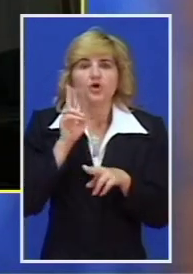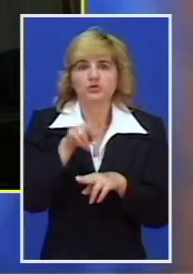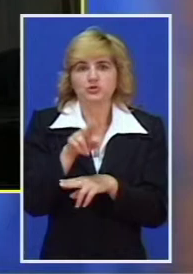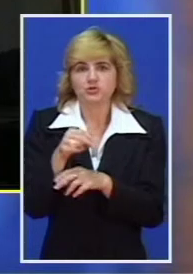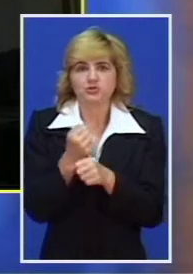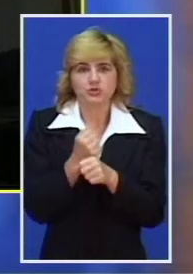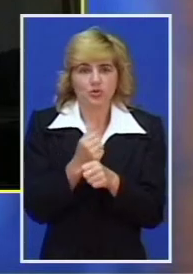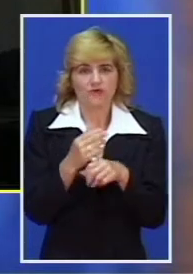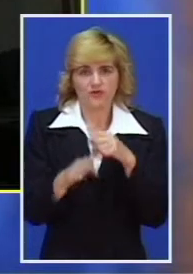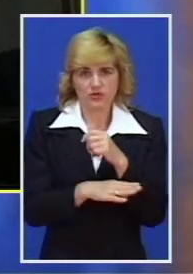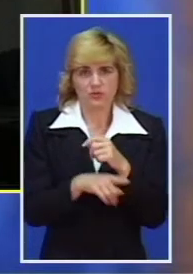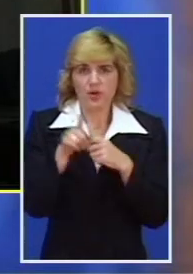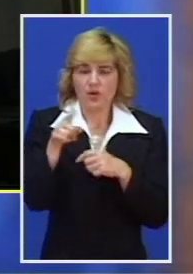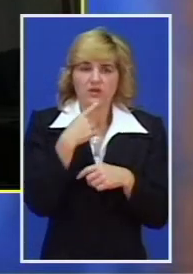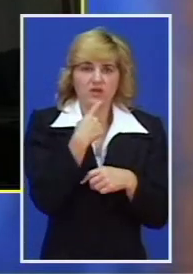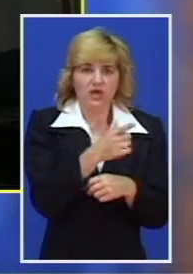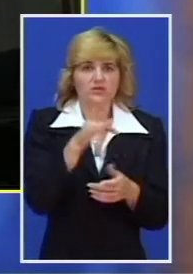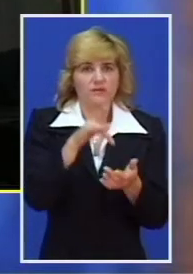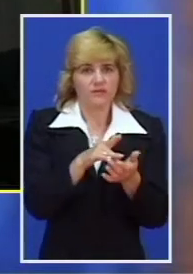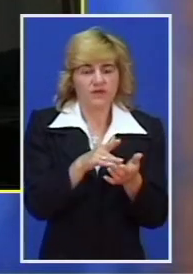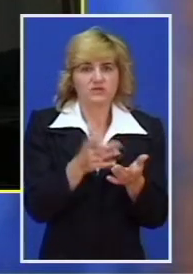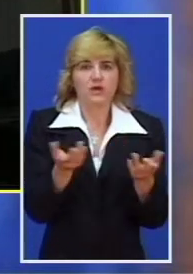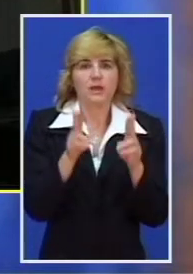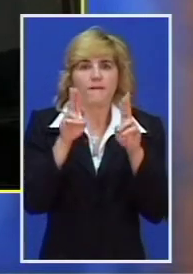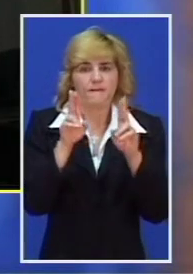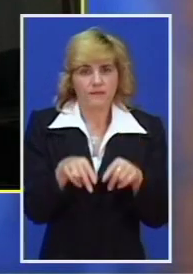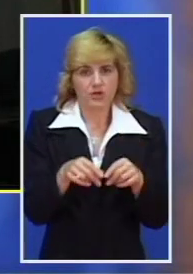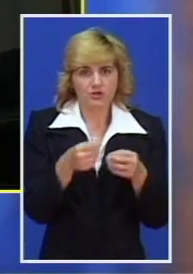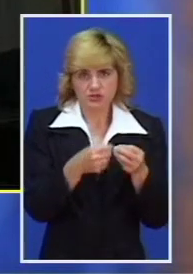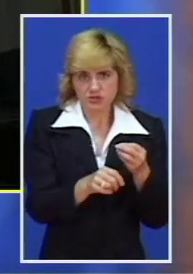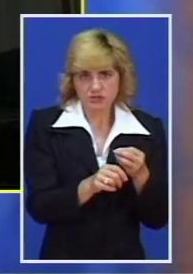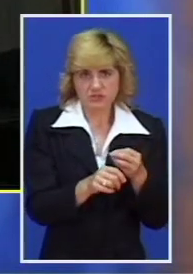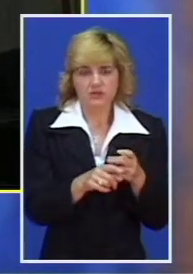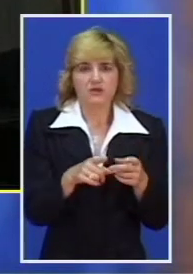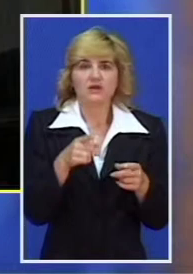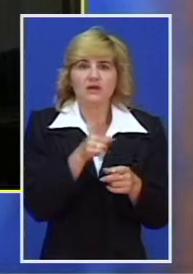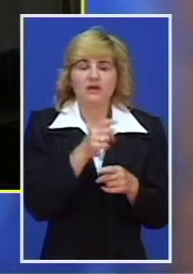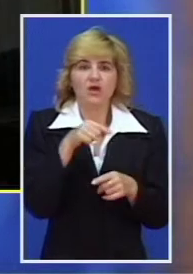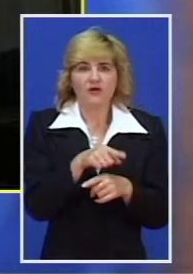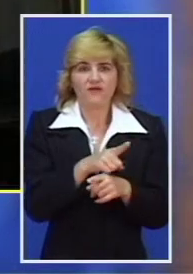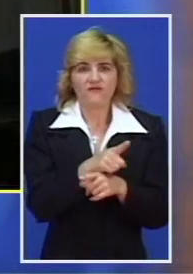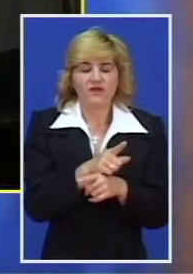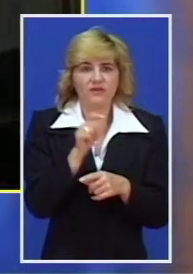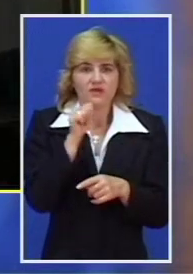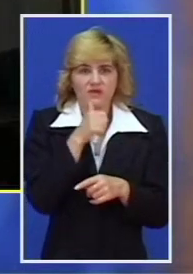odredio gde bi mogli ići u šumu. Do godine je prođe ovaj kritični period